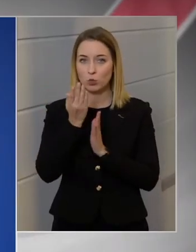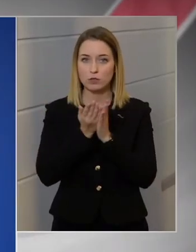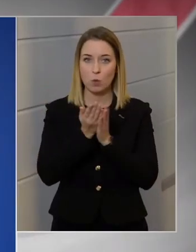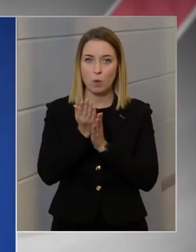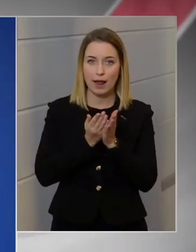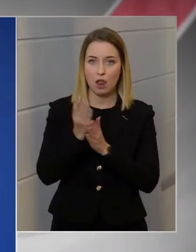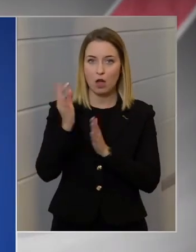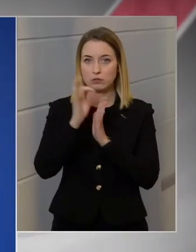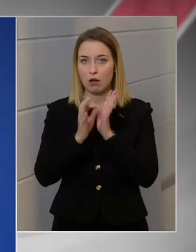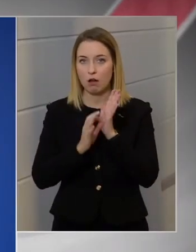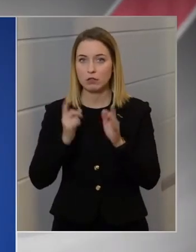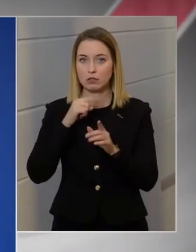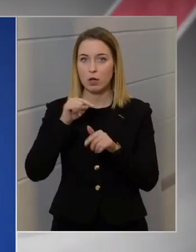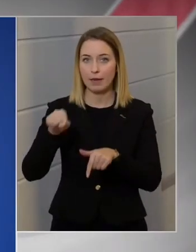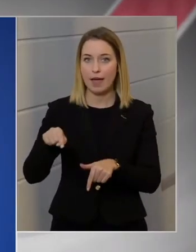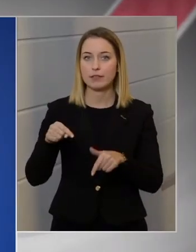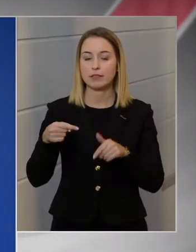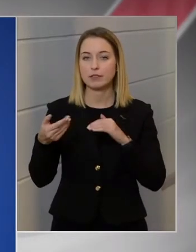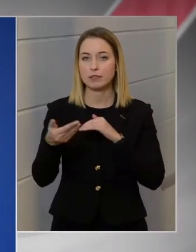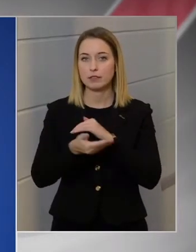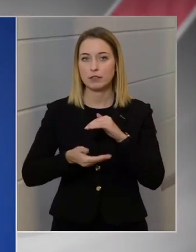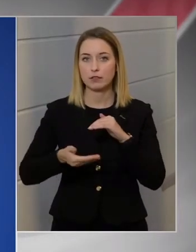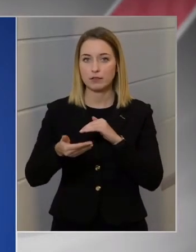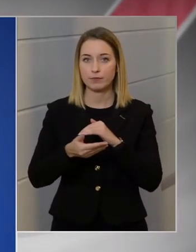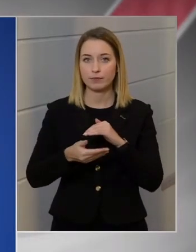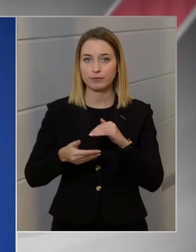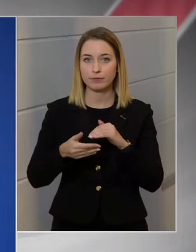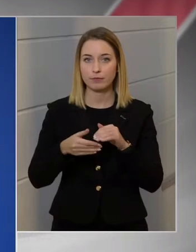adat, ami ezt az állítást alátámasztaná?